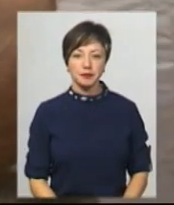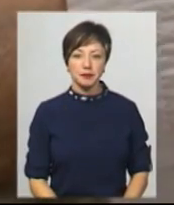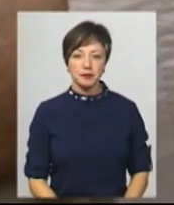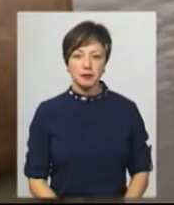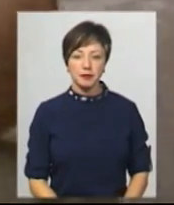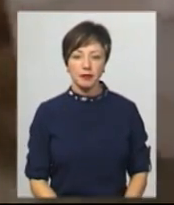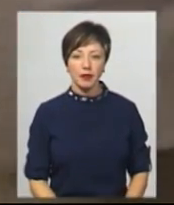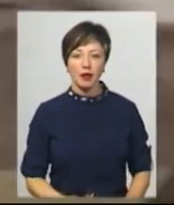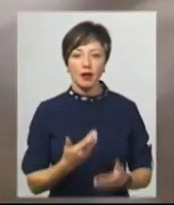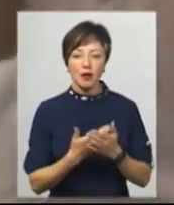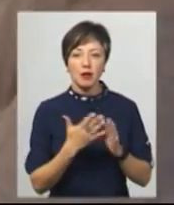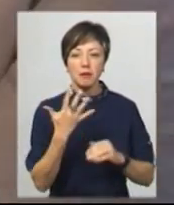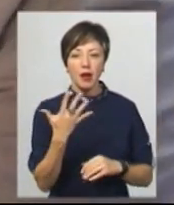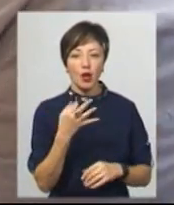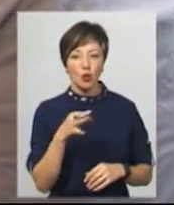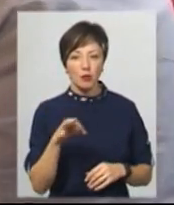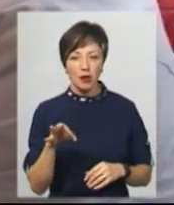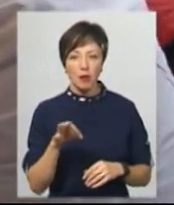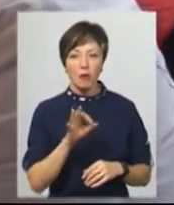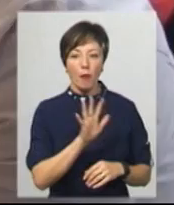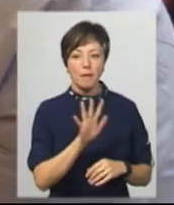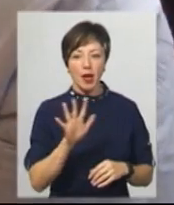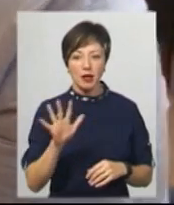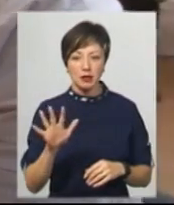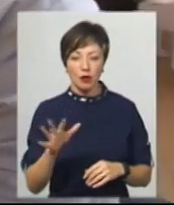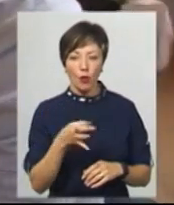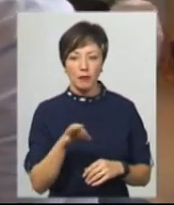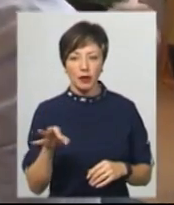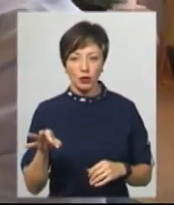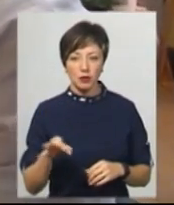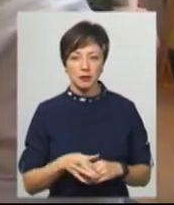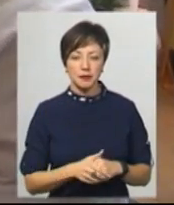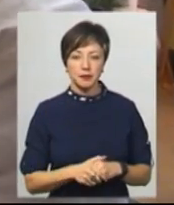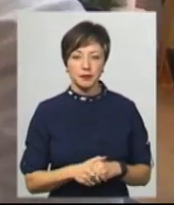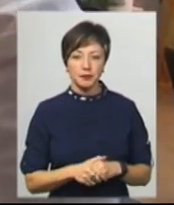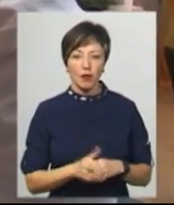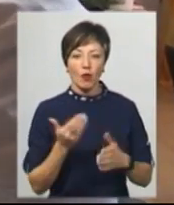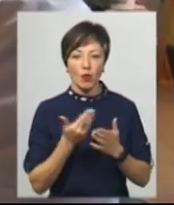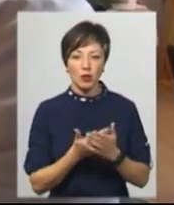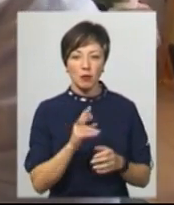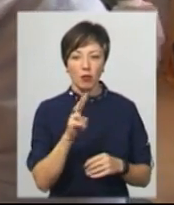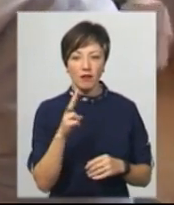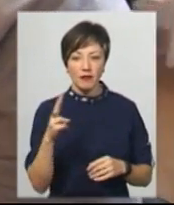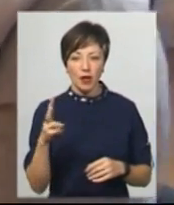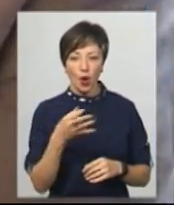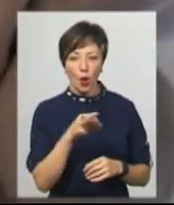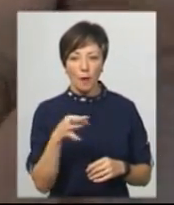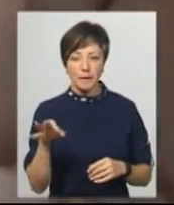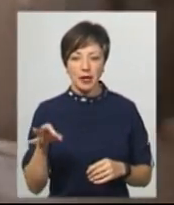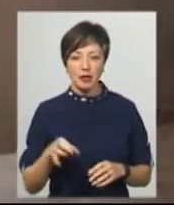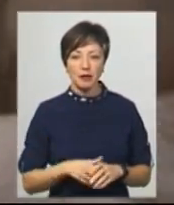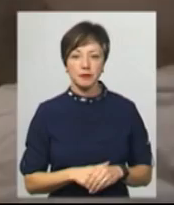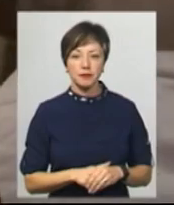Ось 5 копійок, по 5 копійок, ось по 2 копійки.